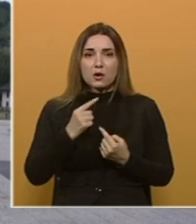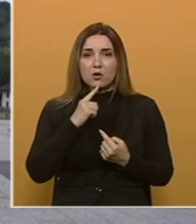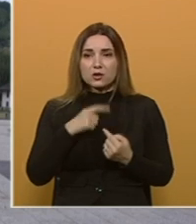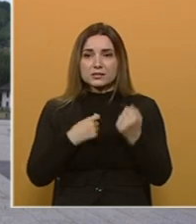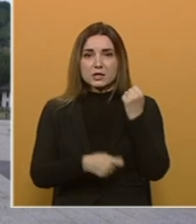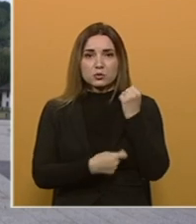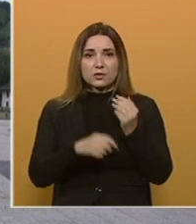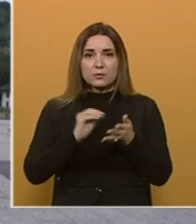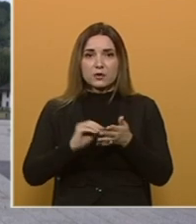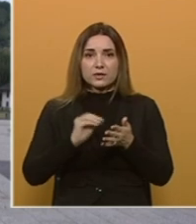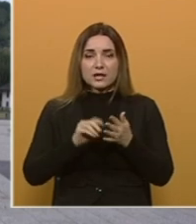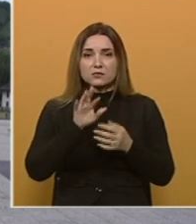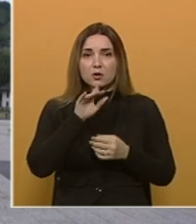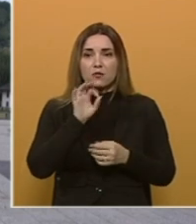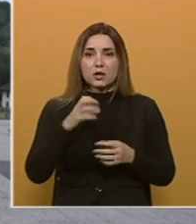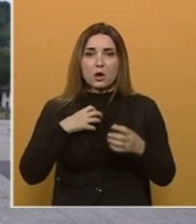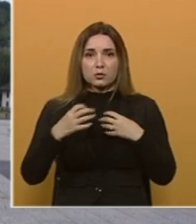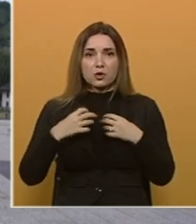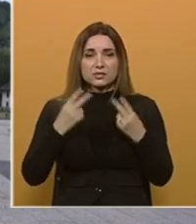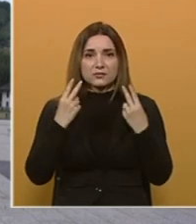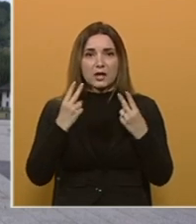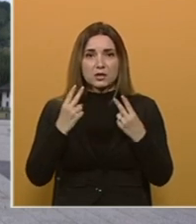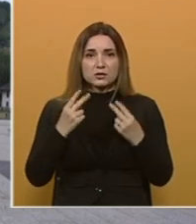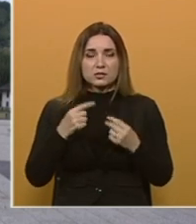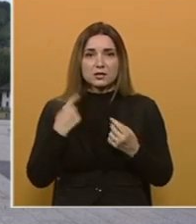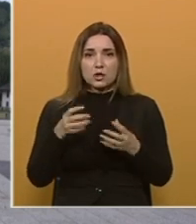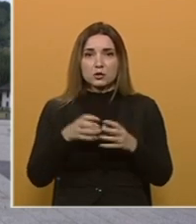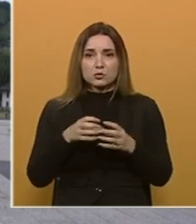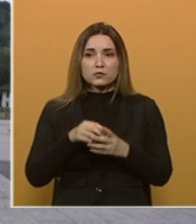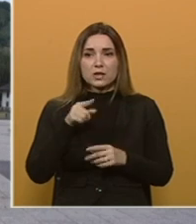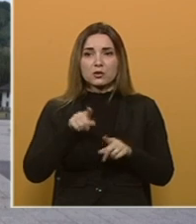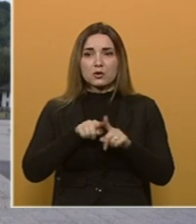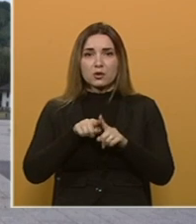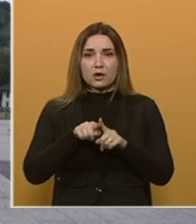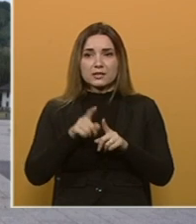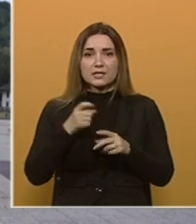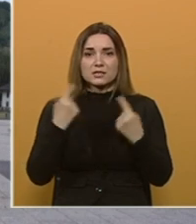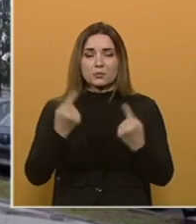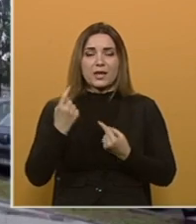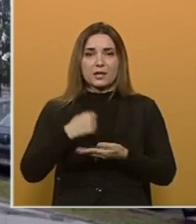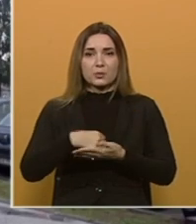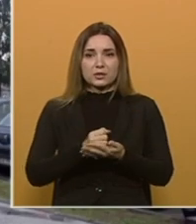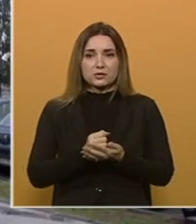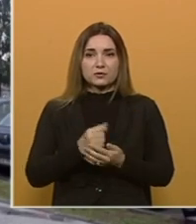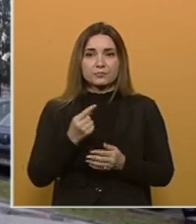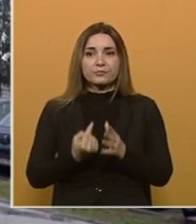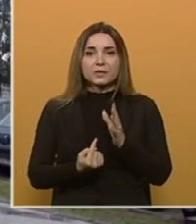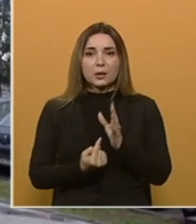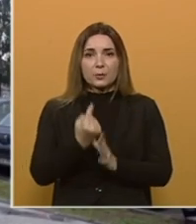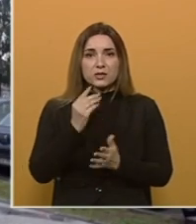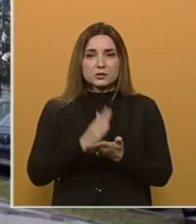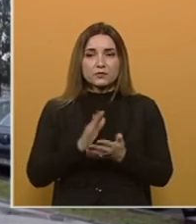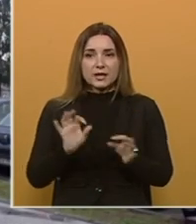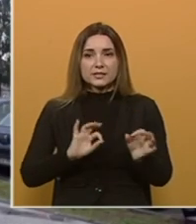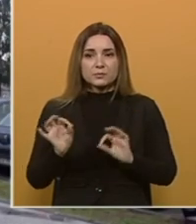studentima novinarstva govori o ulozi i važnosti novinarstva u društvu da im to kolekcije i kolege iz medija i potvrđuju. To je Adis. Uvijek